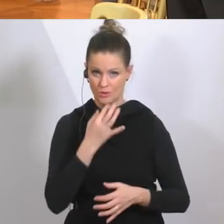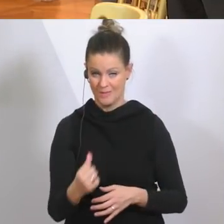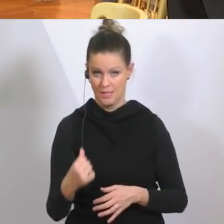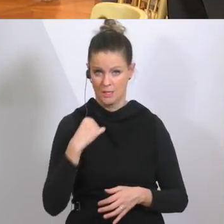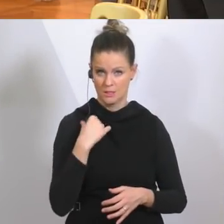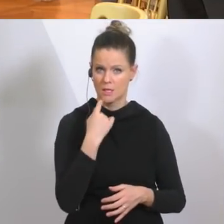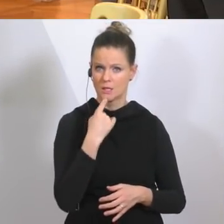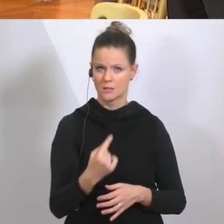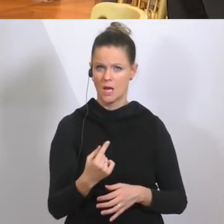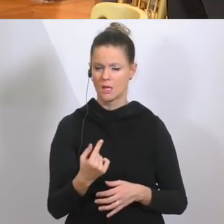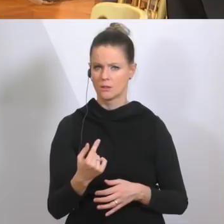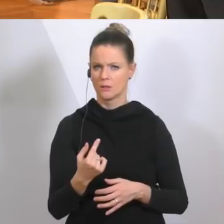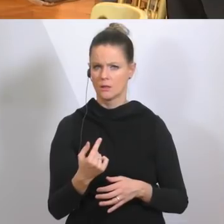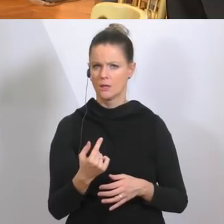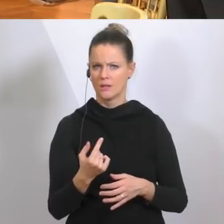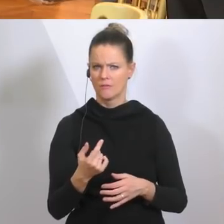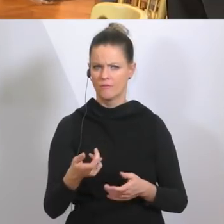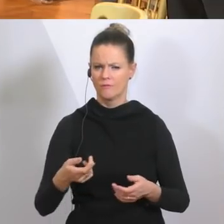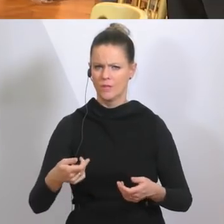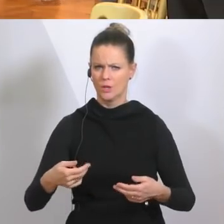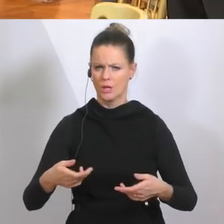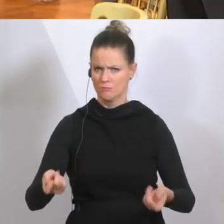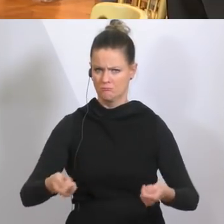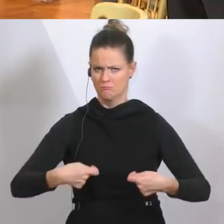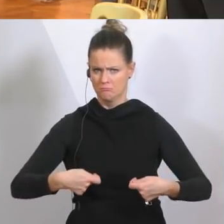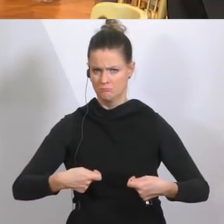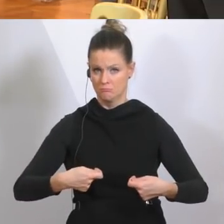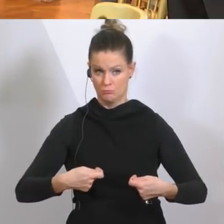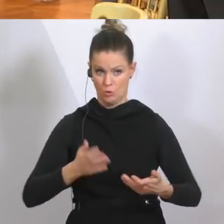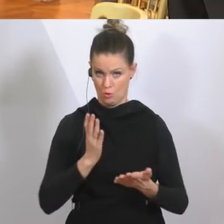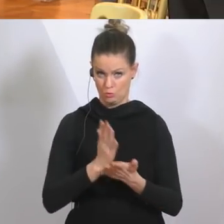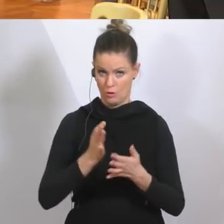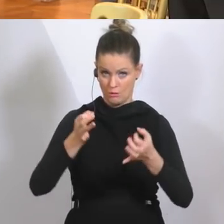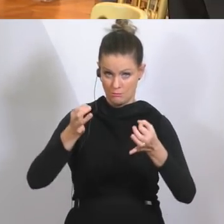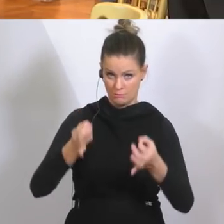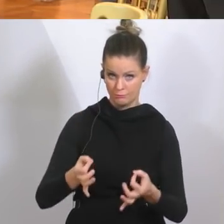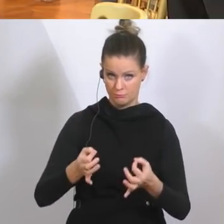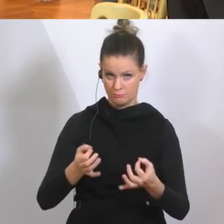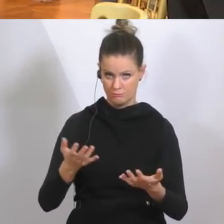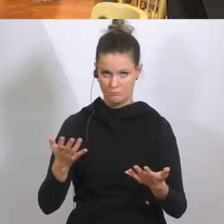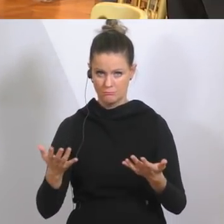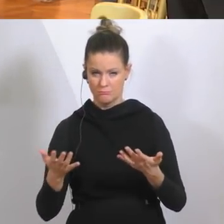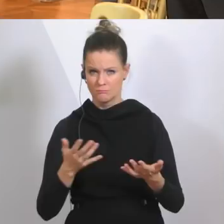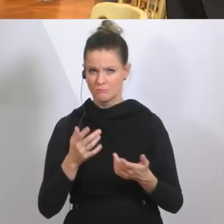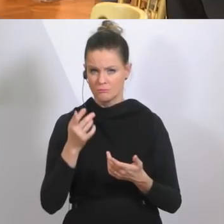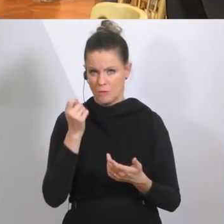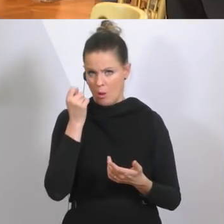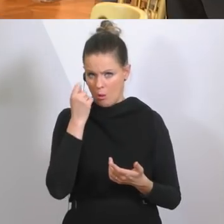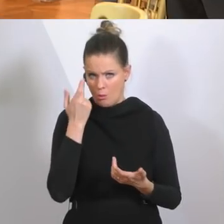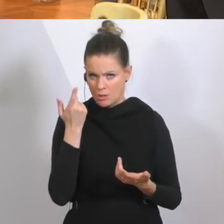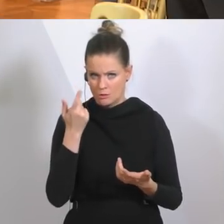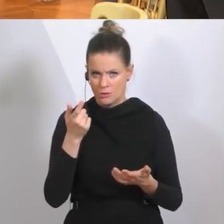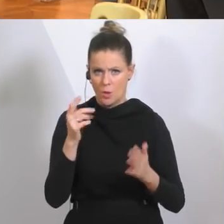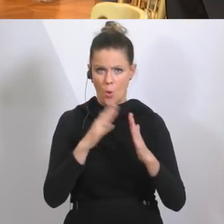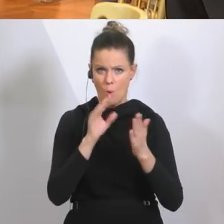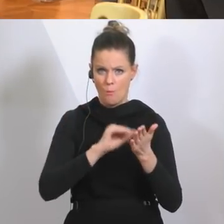geheißen hat, sie sei zurückgenommen worden. Also hat Gültigkeit von der Logik her, ist es glaube ich klar, Homeoffice nur